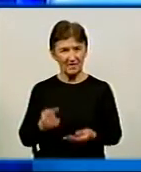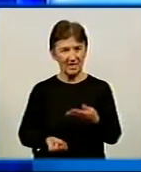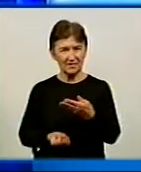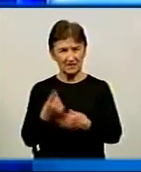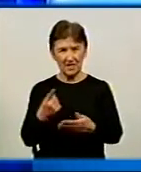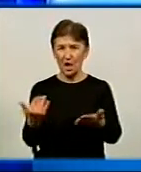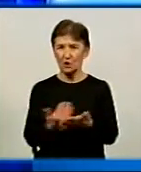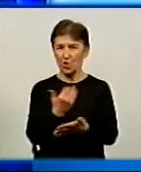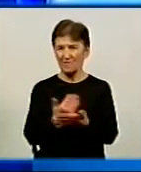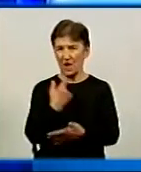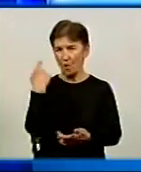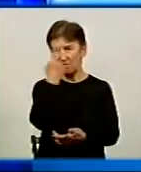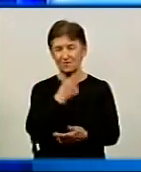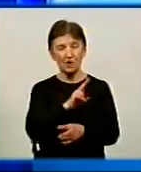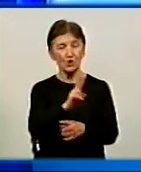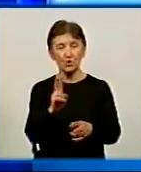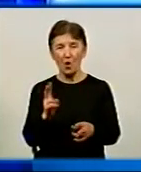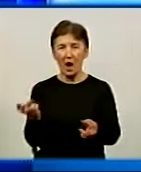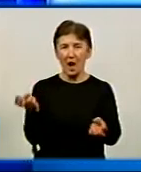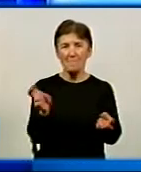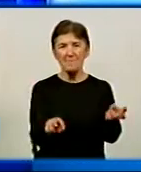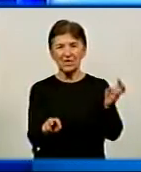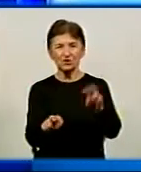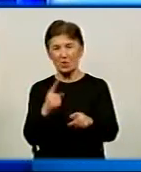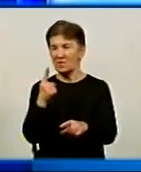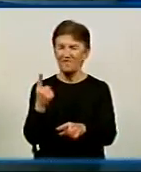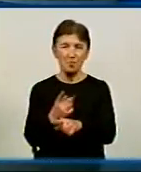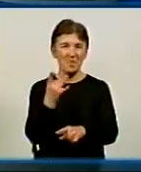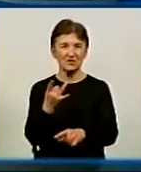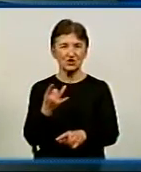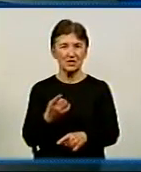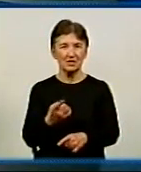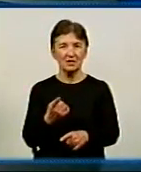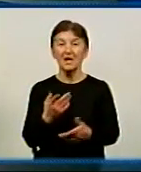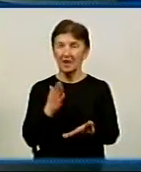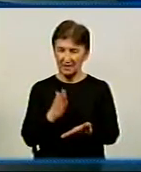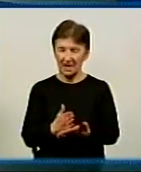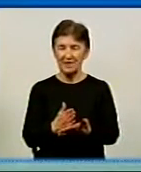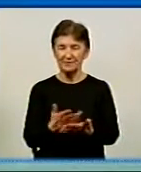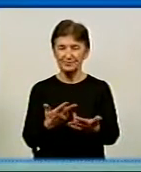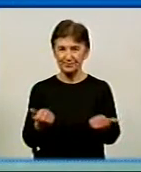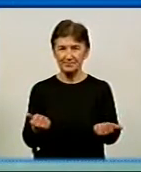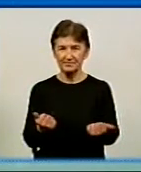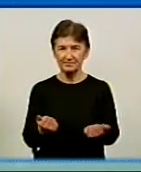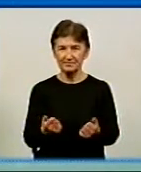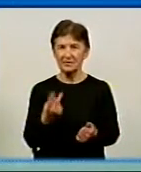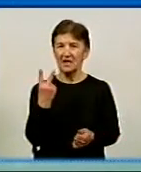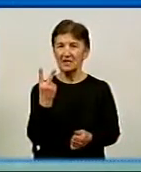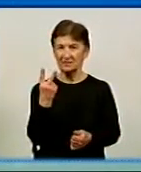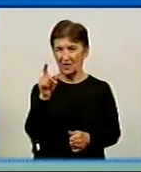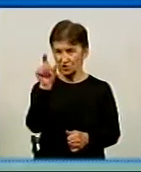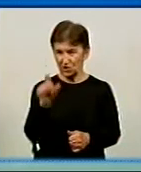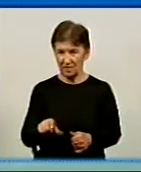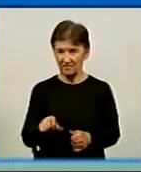нові обличчя? Ті, хто прийшов в школу капелланів вперше? Так, є. І в нас, з Крапівницького два люди, які